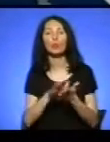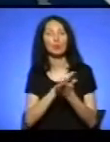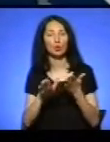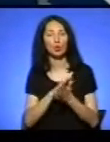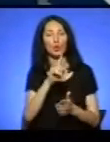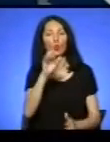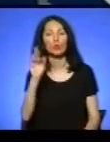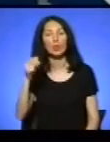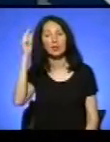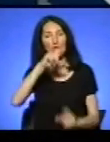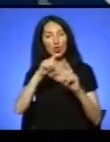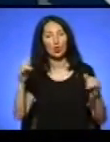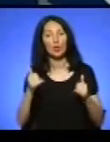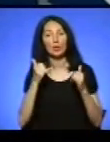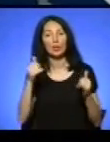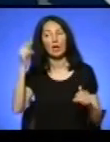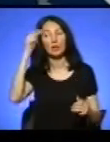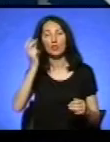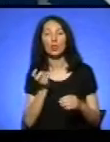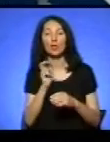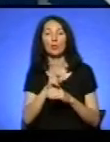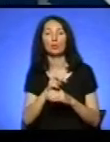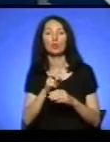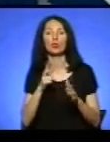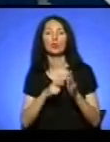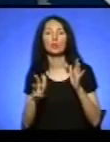У Збаражській школі на навчання прийшли 88 дітей.